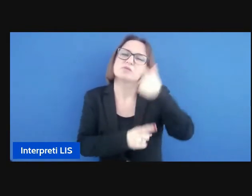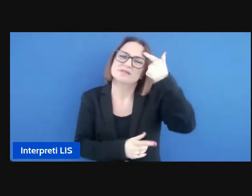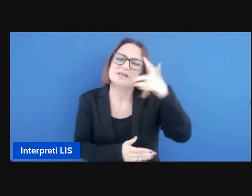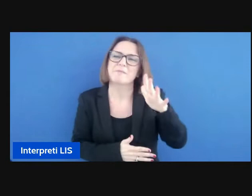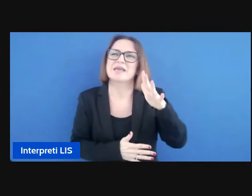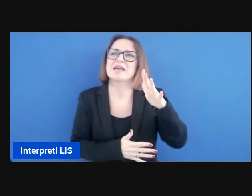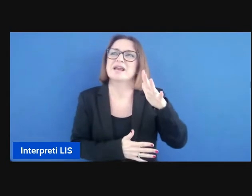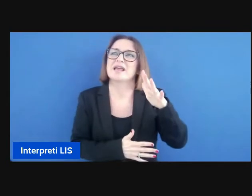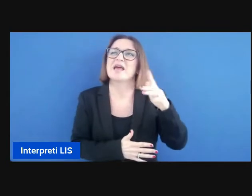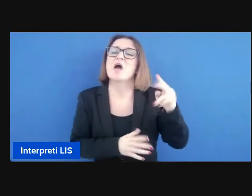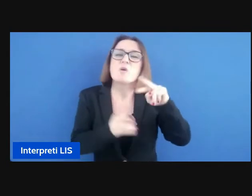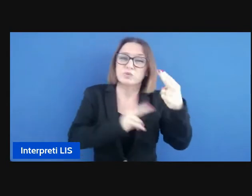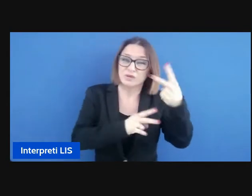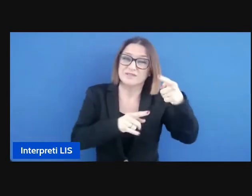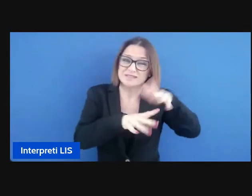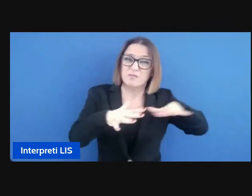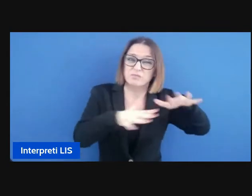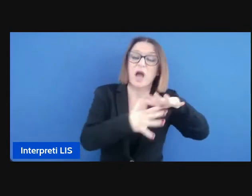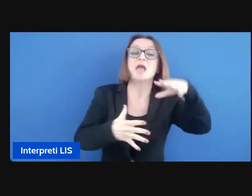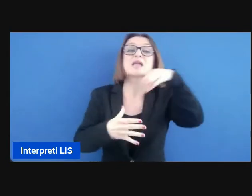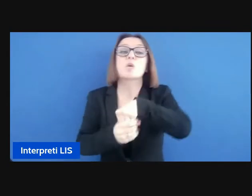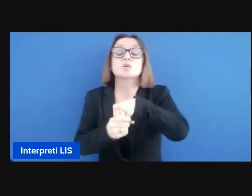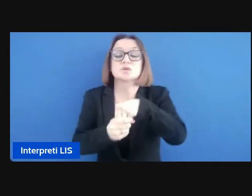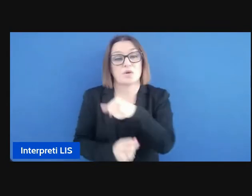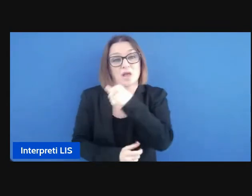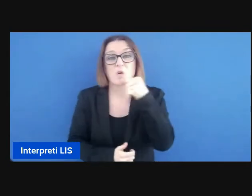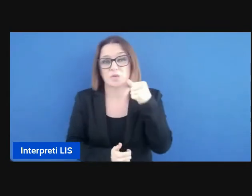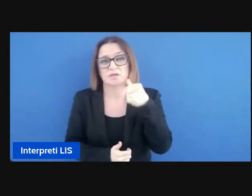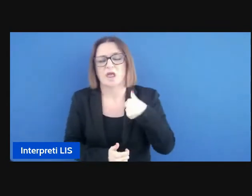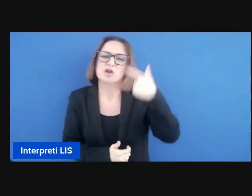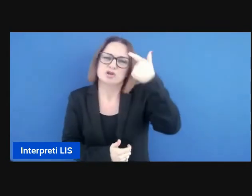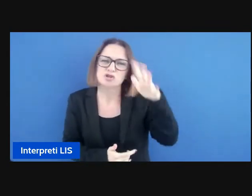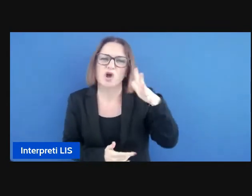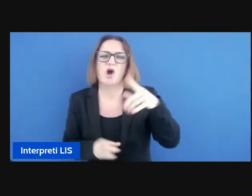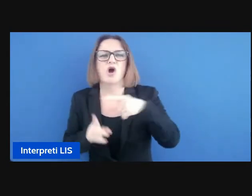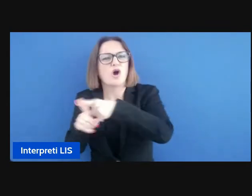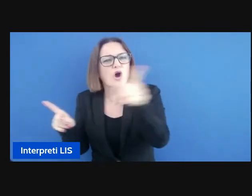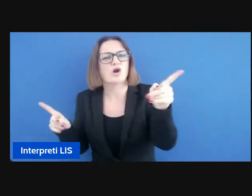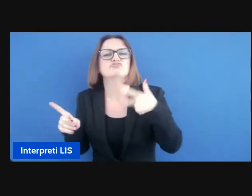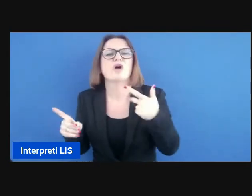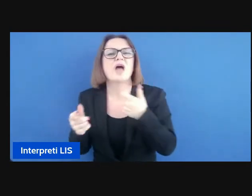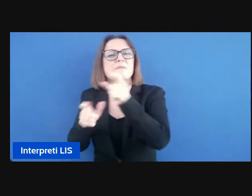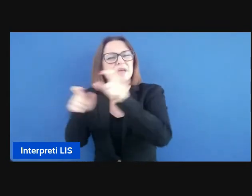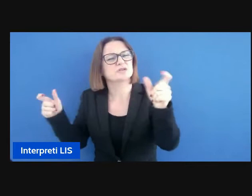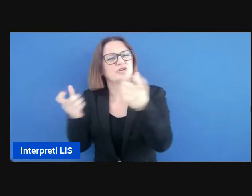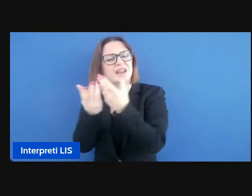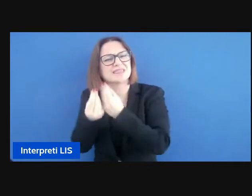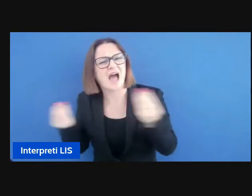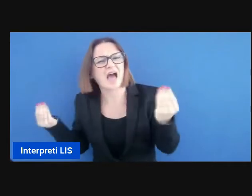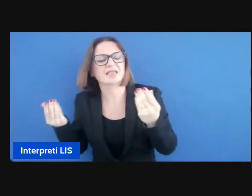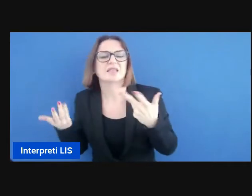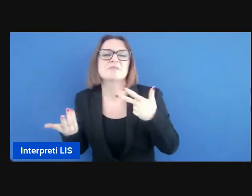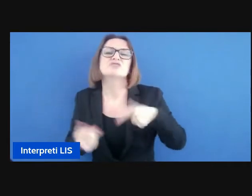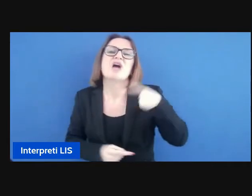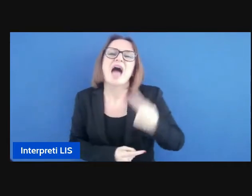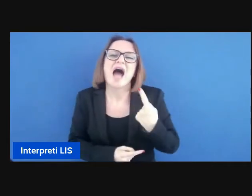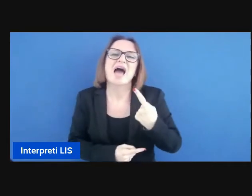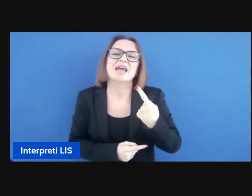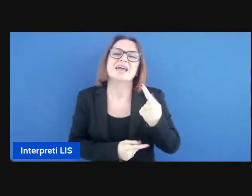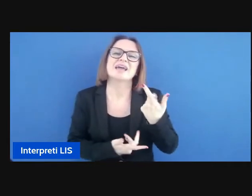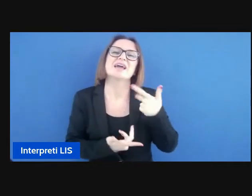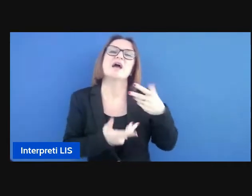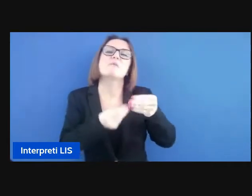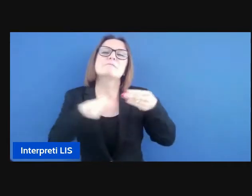so anche che tra di voi oltre ai grandi numeri c'è anche la rappresentanza di tante